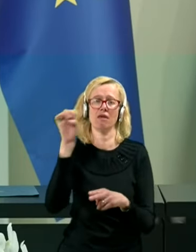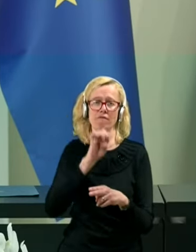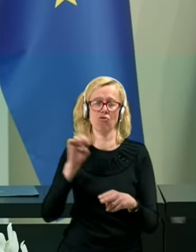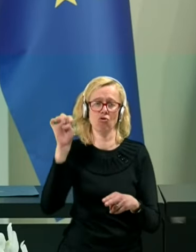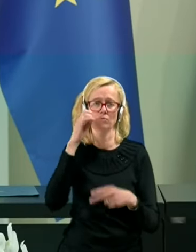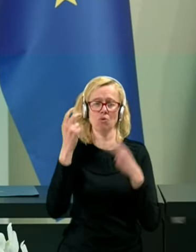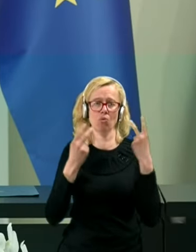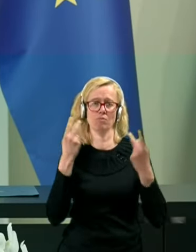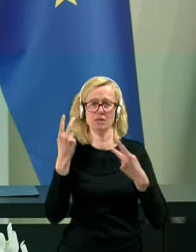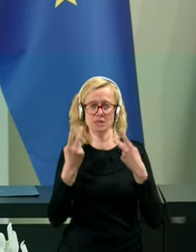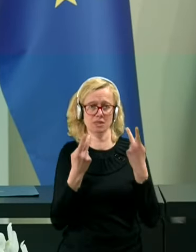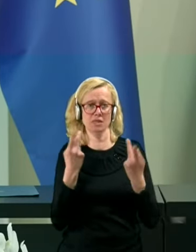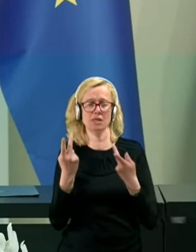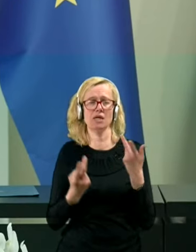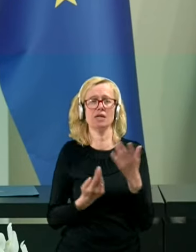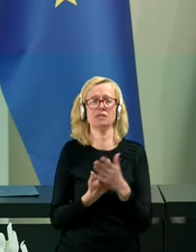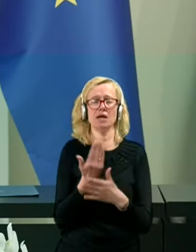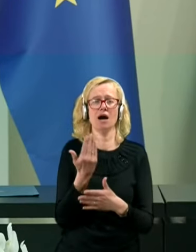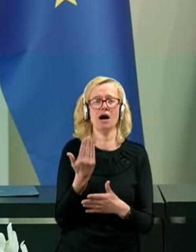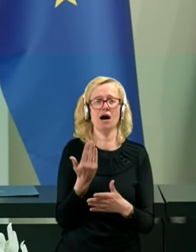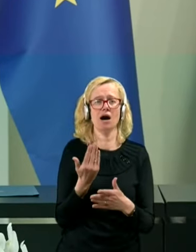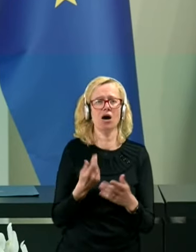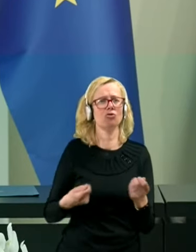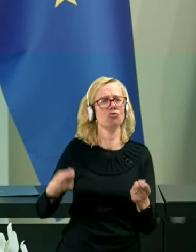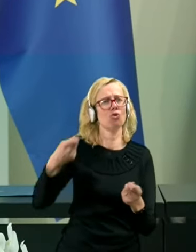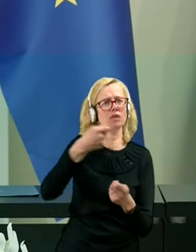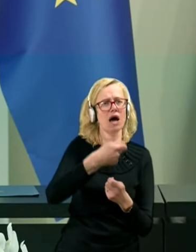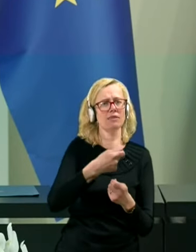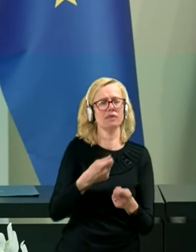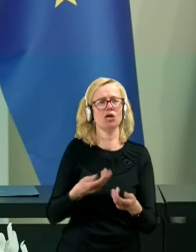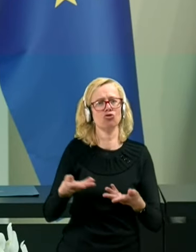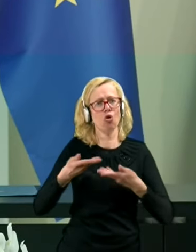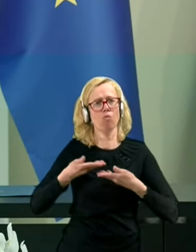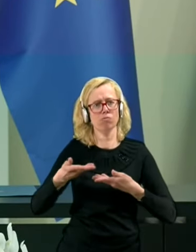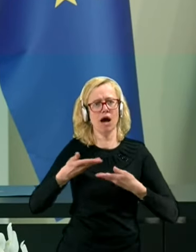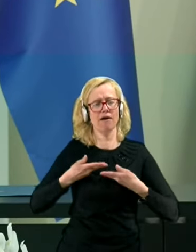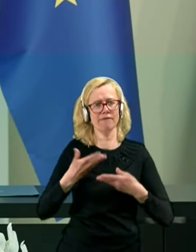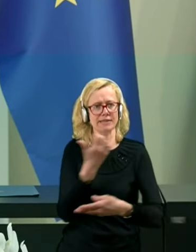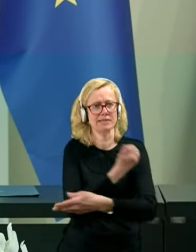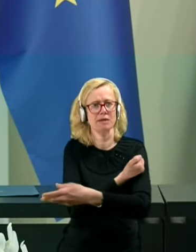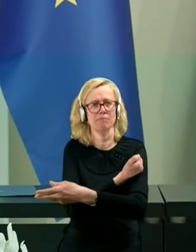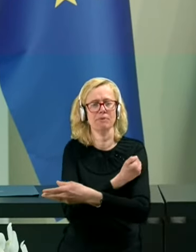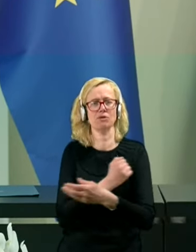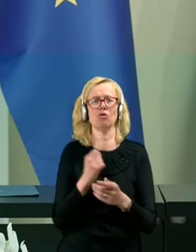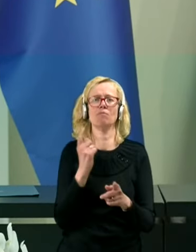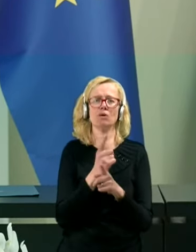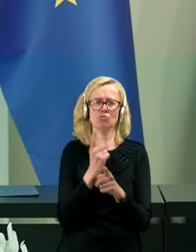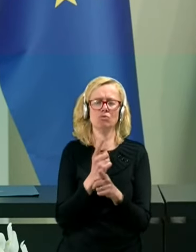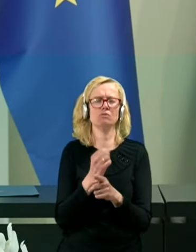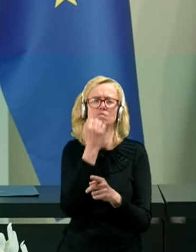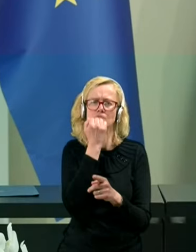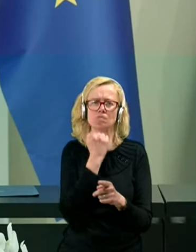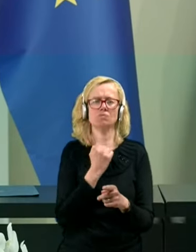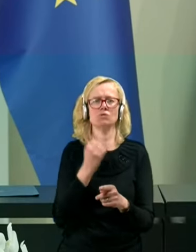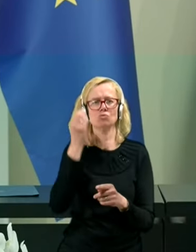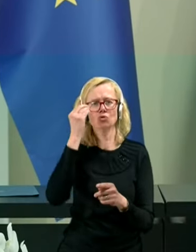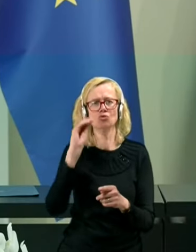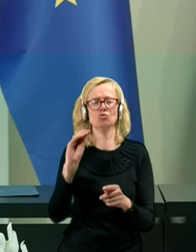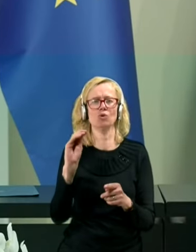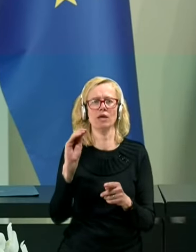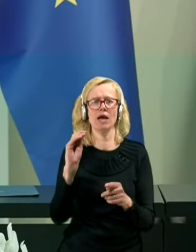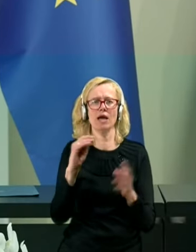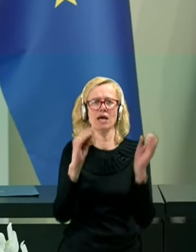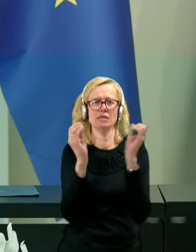komisije za dodatne dobave cepiv, pa za to, da se strikno spoštuje prorata sistem,